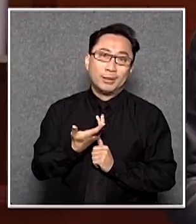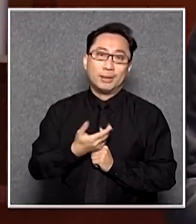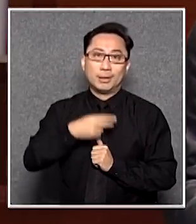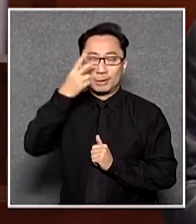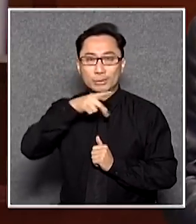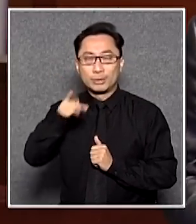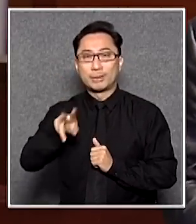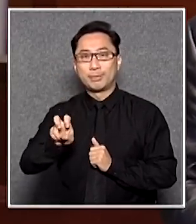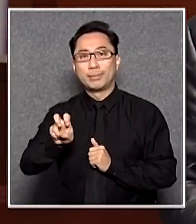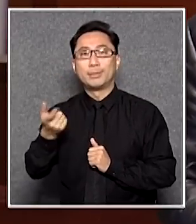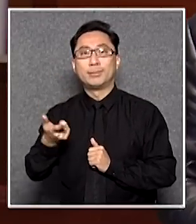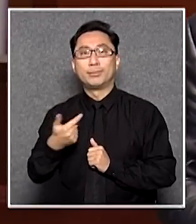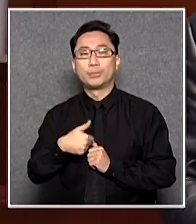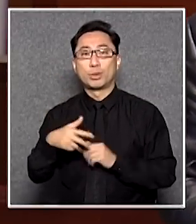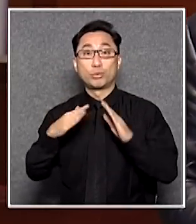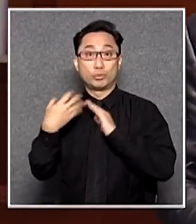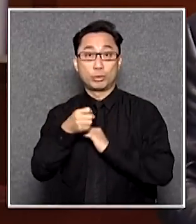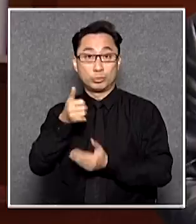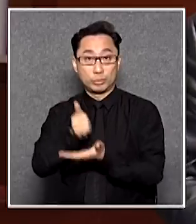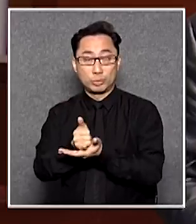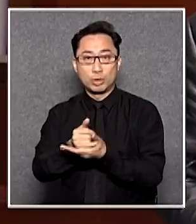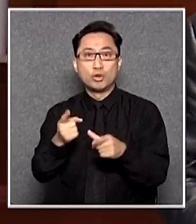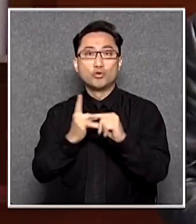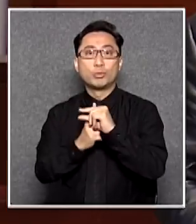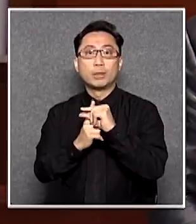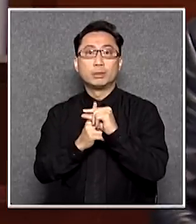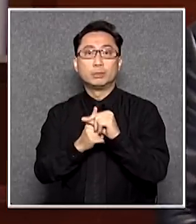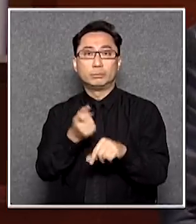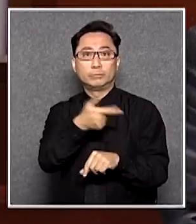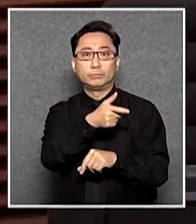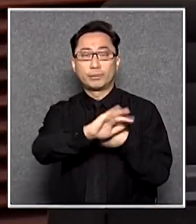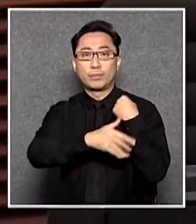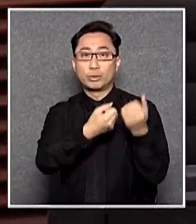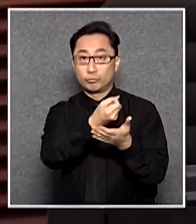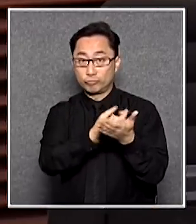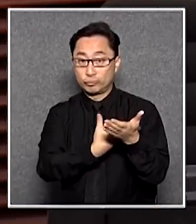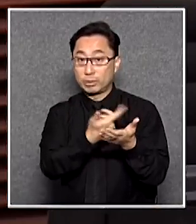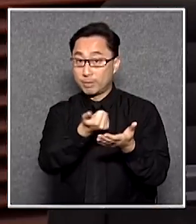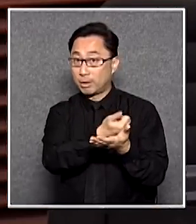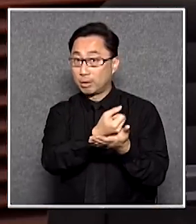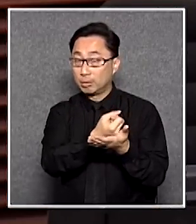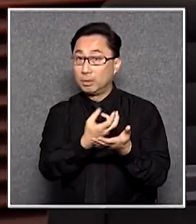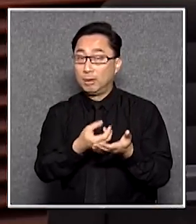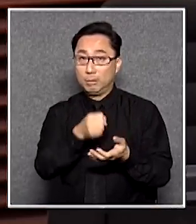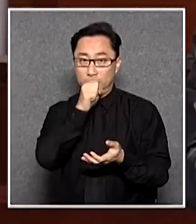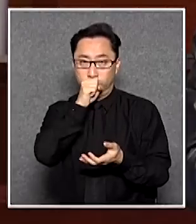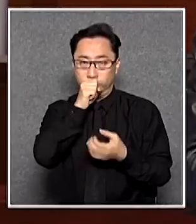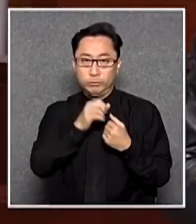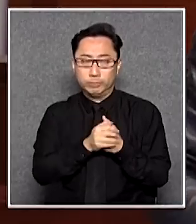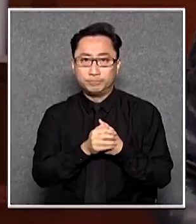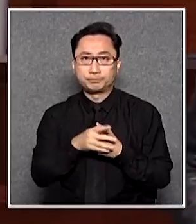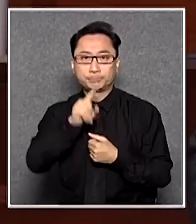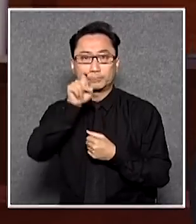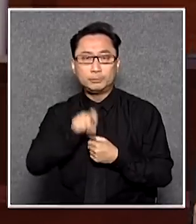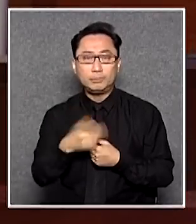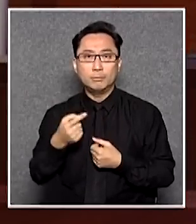的局長你坐在這裏你中文怎麼都好過那些法律草議科那些人呢?看不到這些問題的嗎?